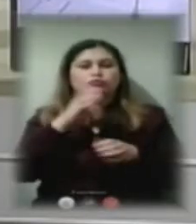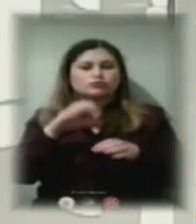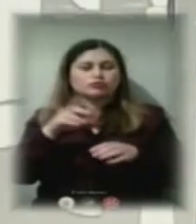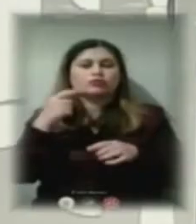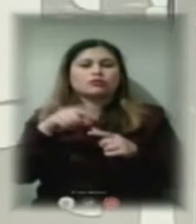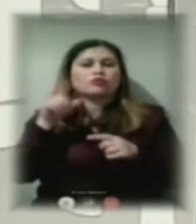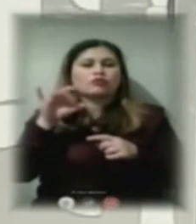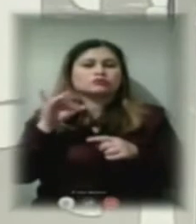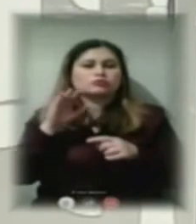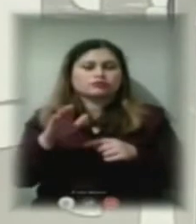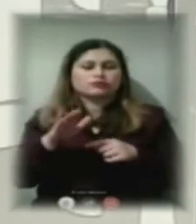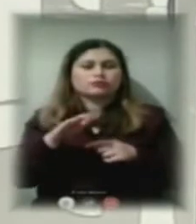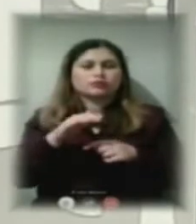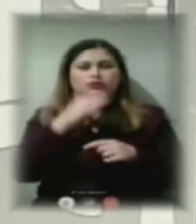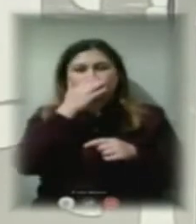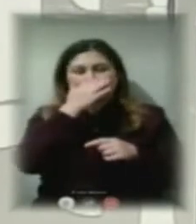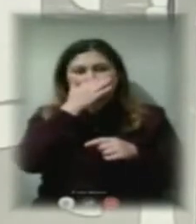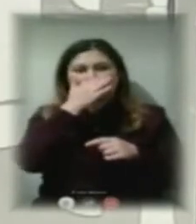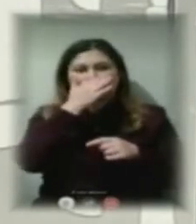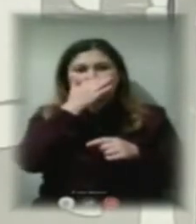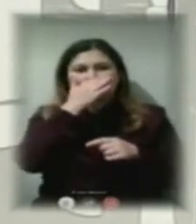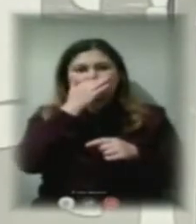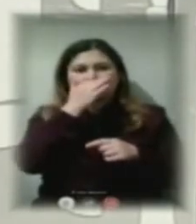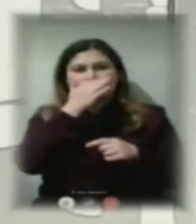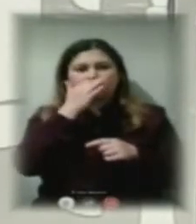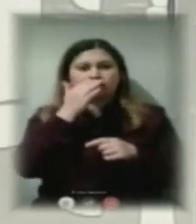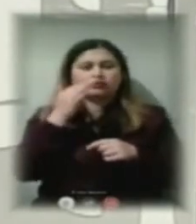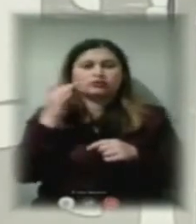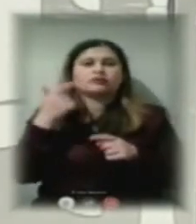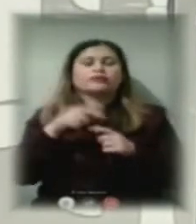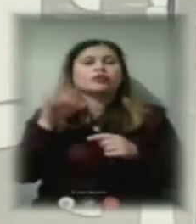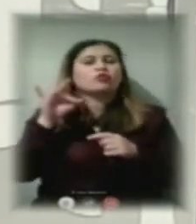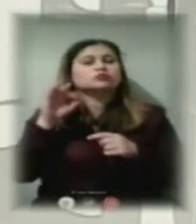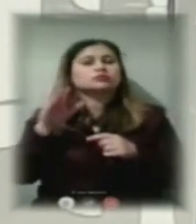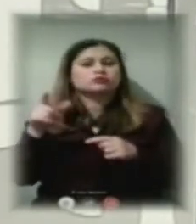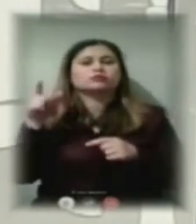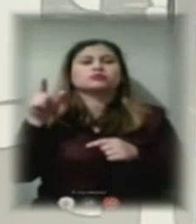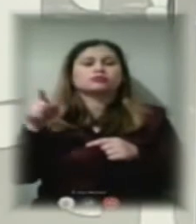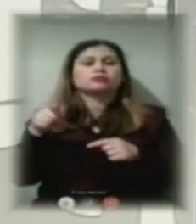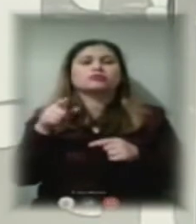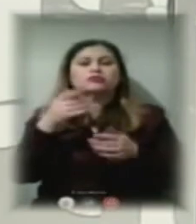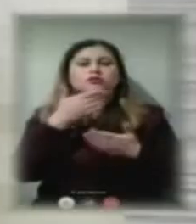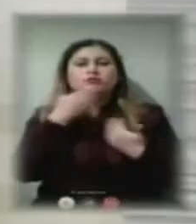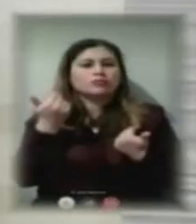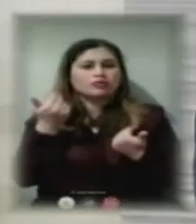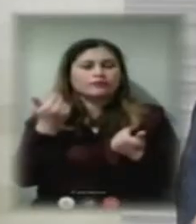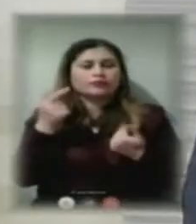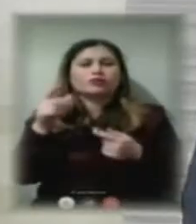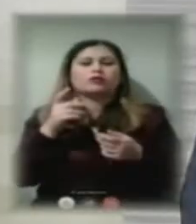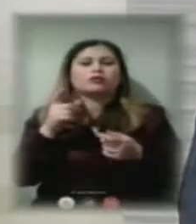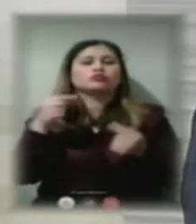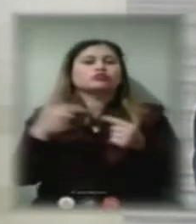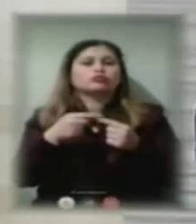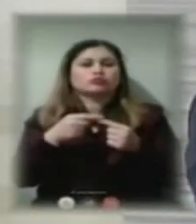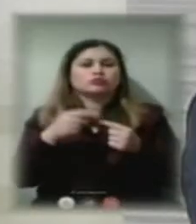А можна зізнатися, де саме будуть будуватися ці будинки на Остріві? Я, адресу там вже ж нема конкретики. Я можу вам